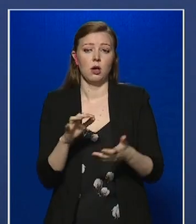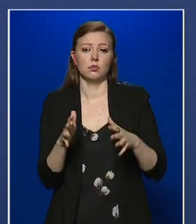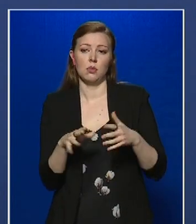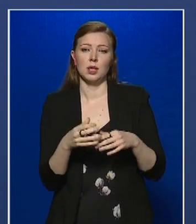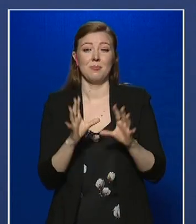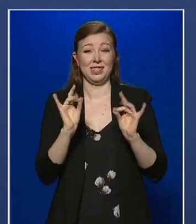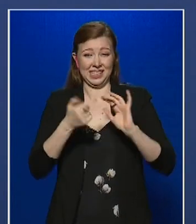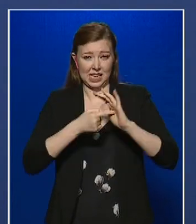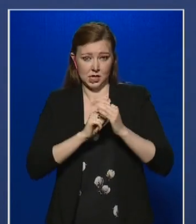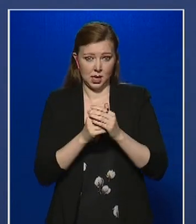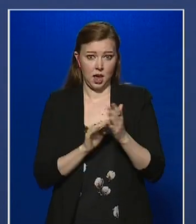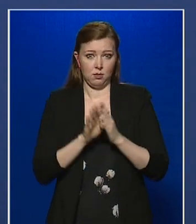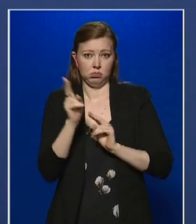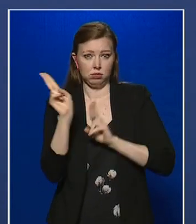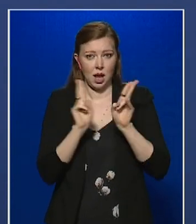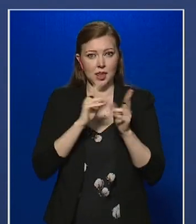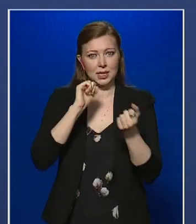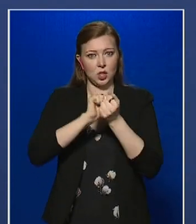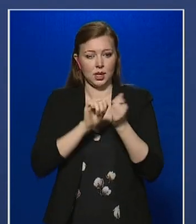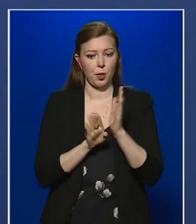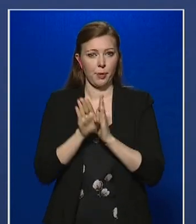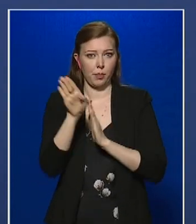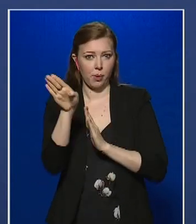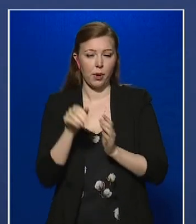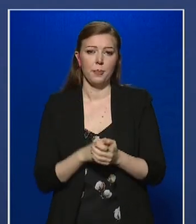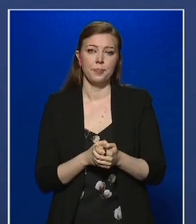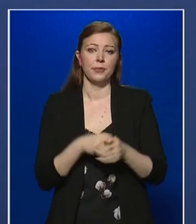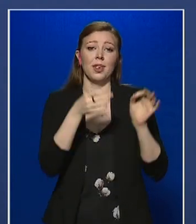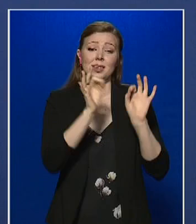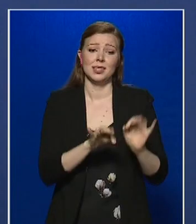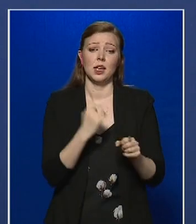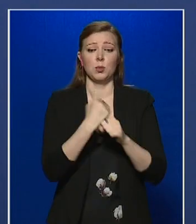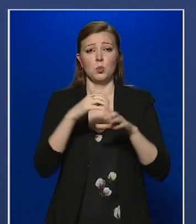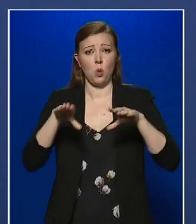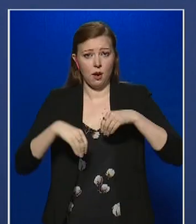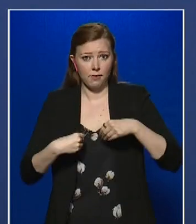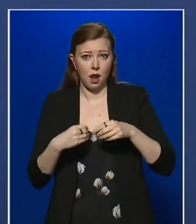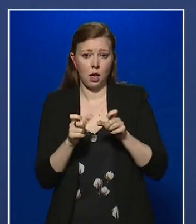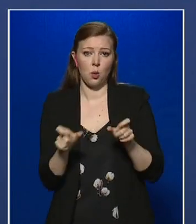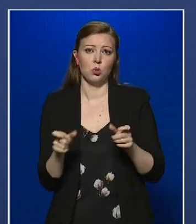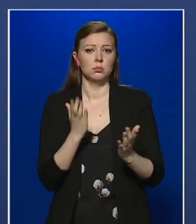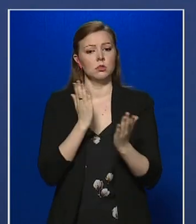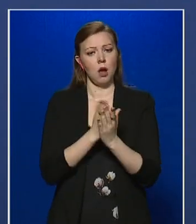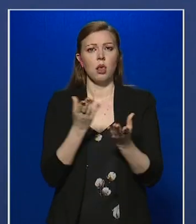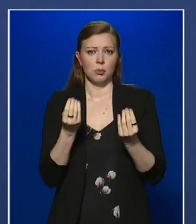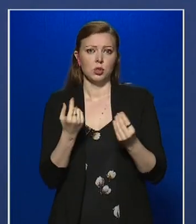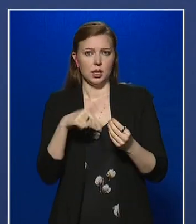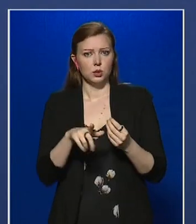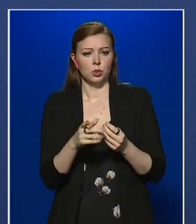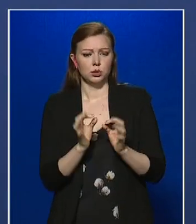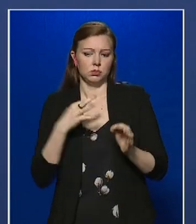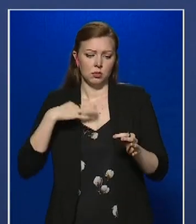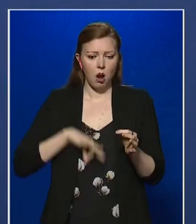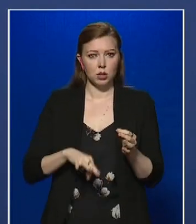megtíszereződött a jelentkezések száma, azaz a cégek és a munkavállalók alkalmas eszköznek tartják ezt